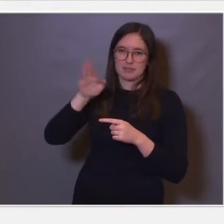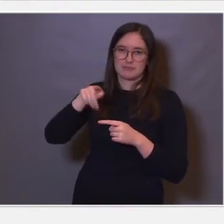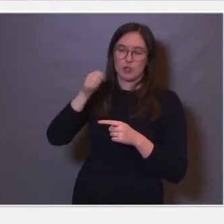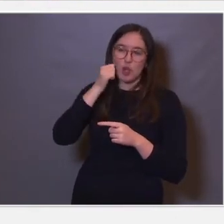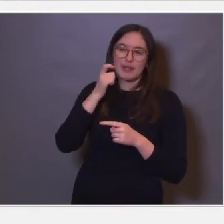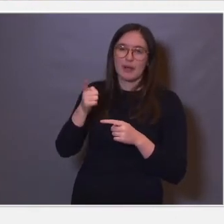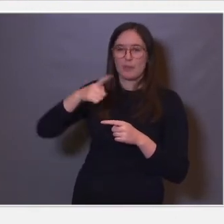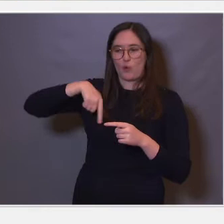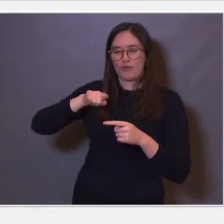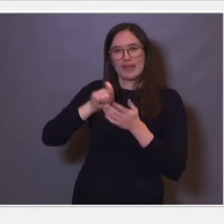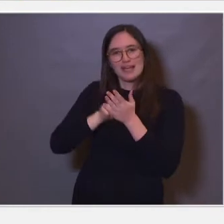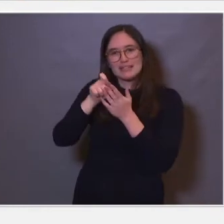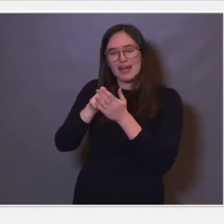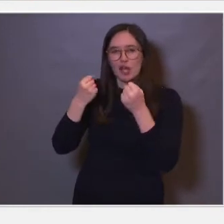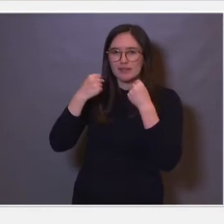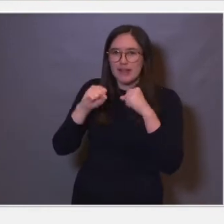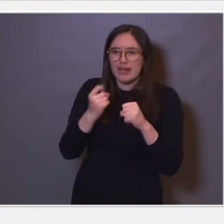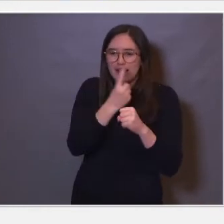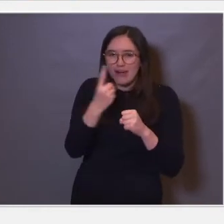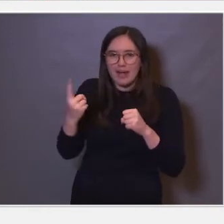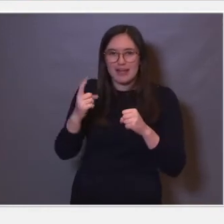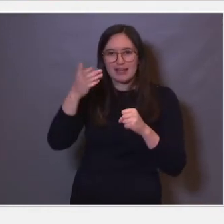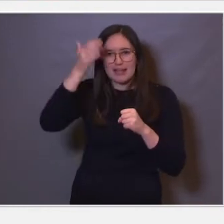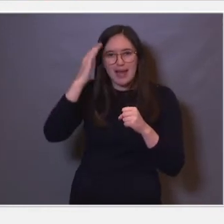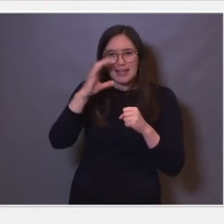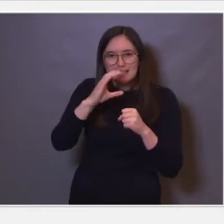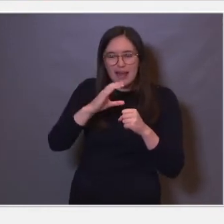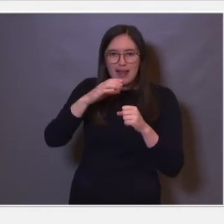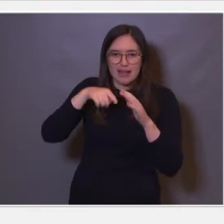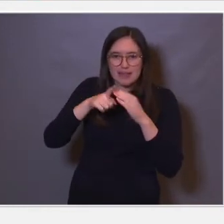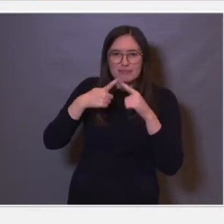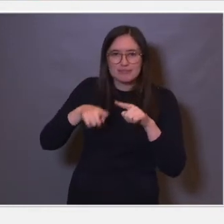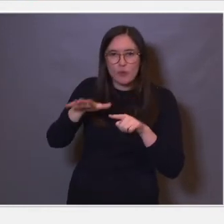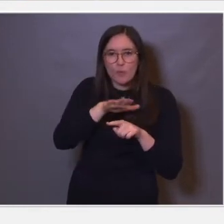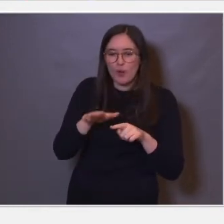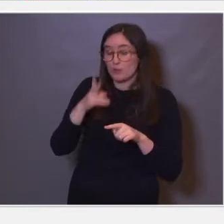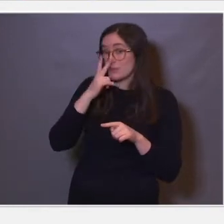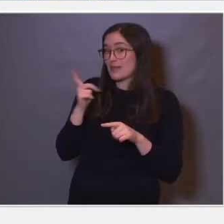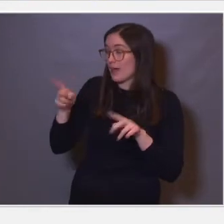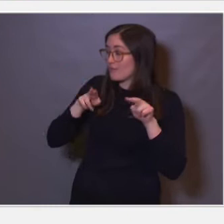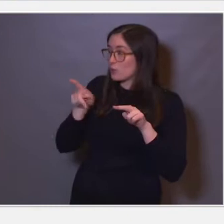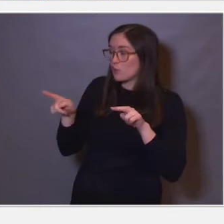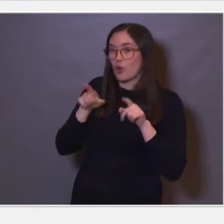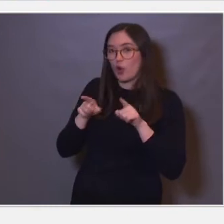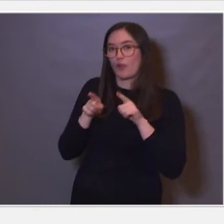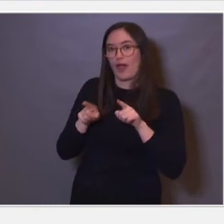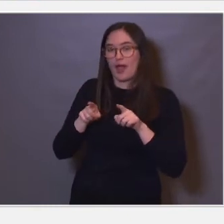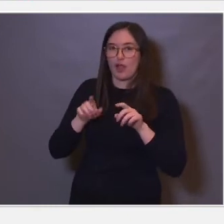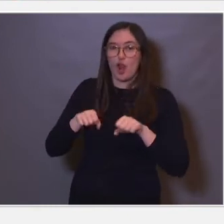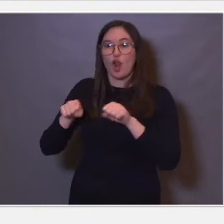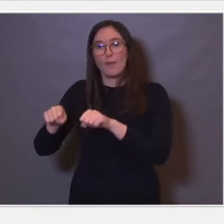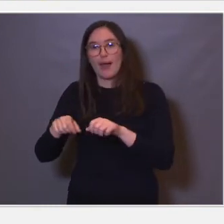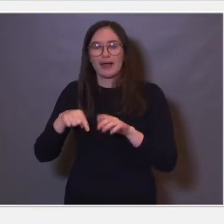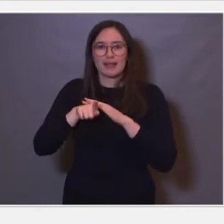aktiviteten til enkelte hjerneceller i disse områdene. Og her ser du nå en video av en rotte som løper rundt omkring i en boks, mens jeg kaster sånne